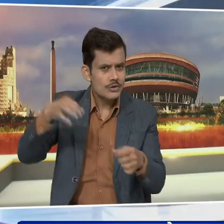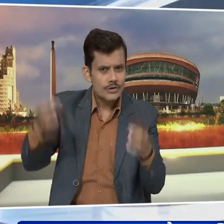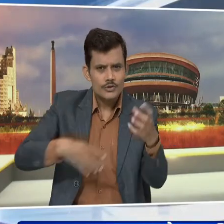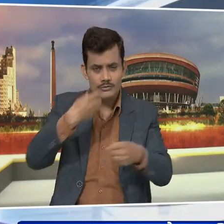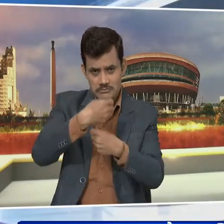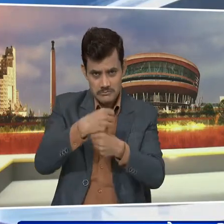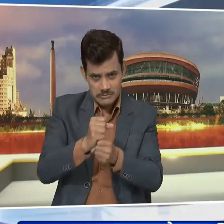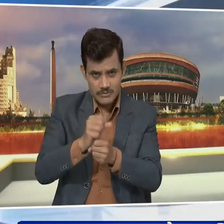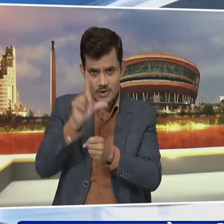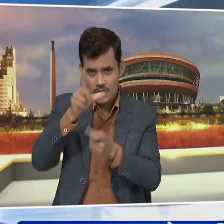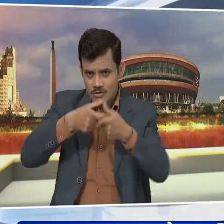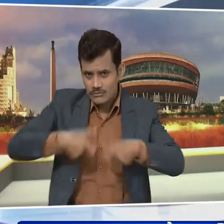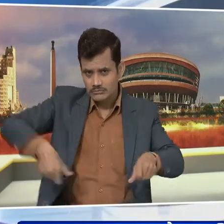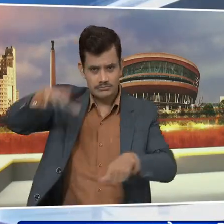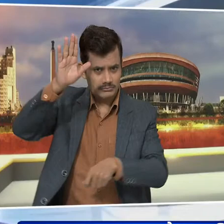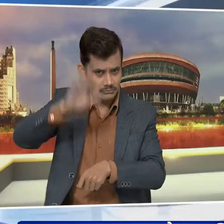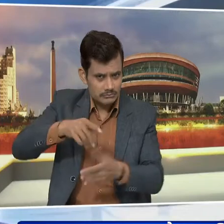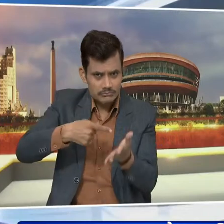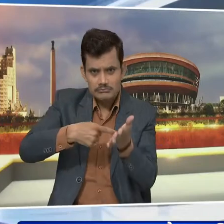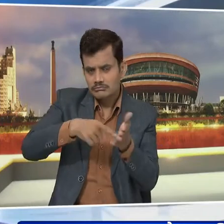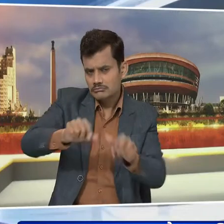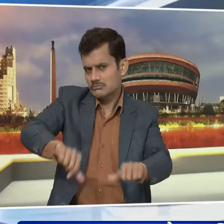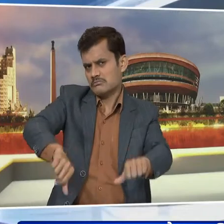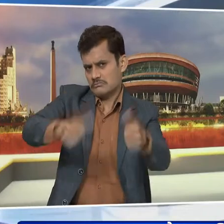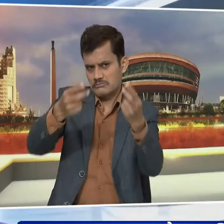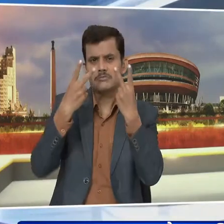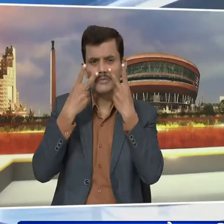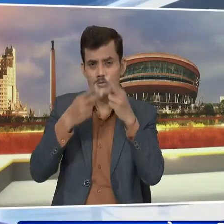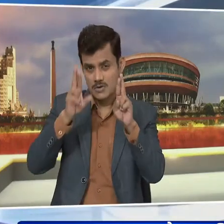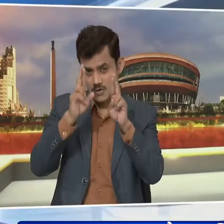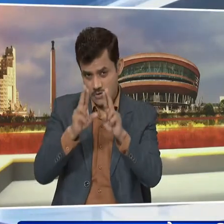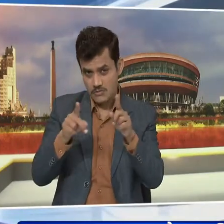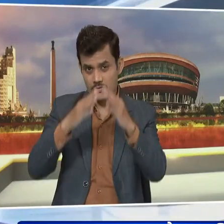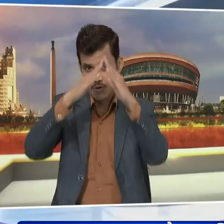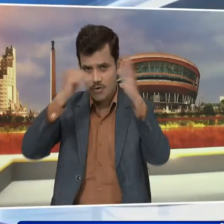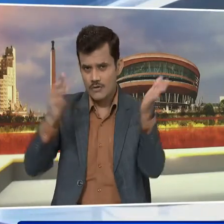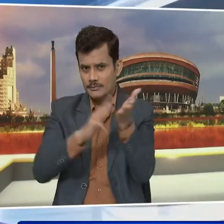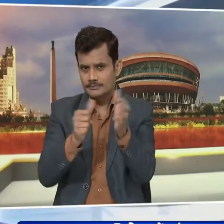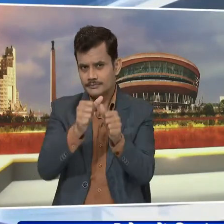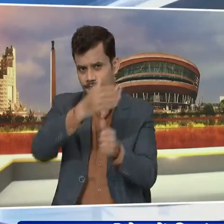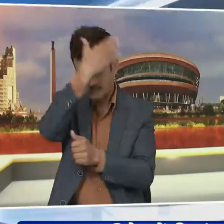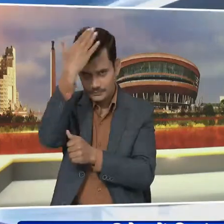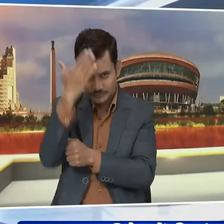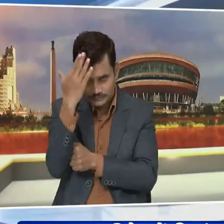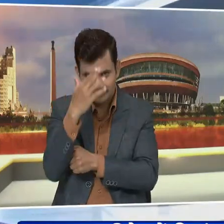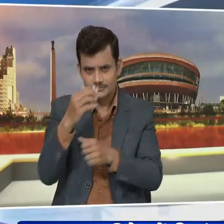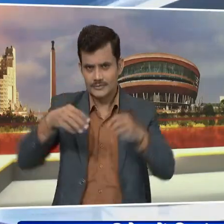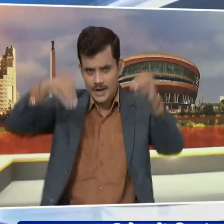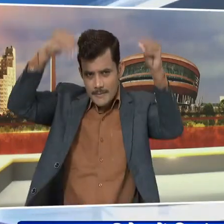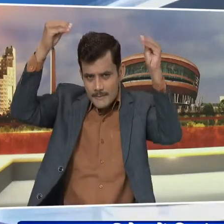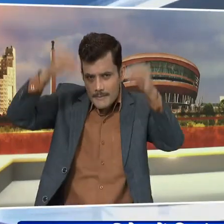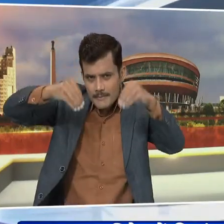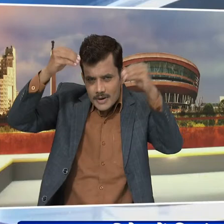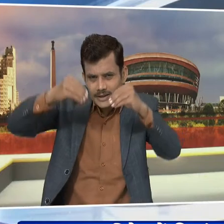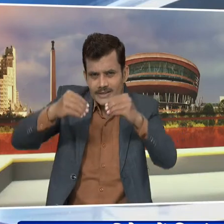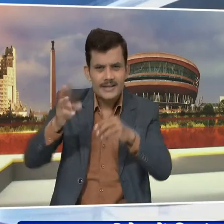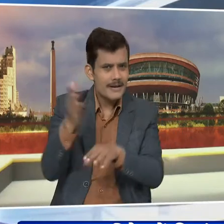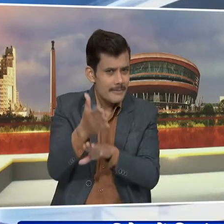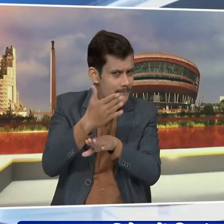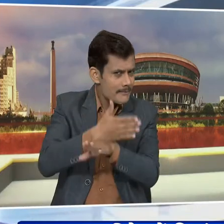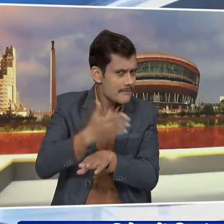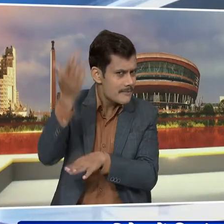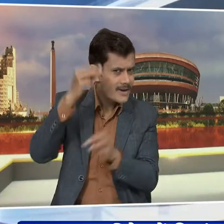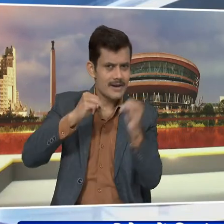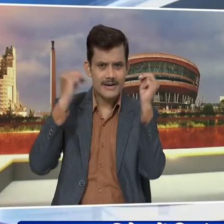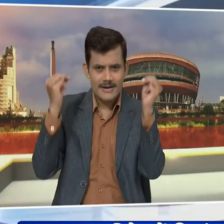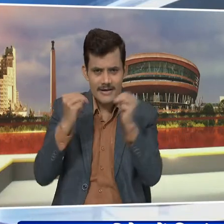शीत कालिन सत्र में पारित किया जा सकता है ग्रिह मंत्री अमित्शहा ने मौनसुन सत्र में लोगसभा में 11 अगस्त को